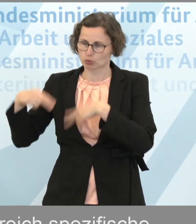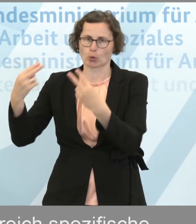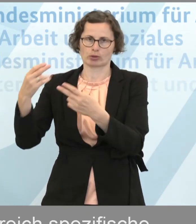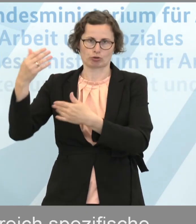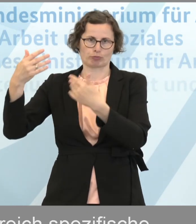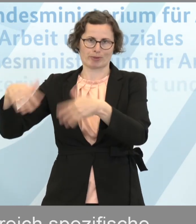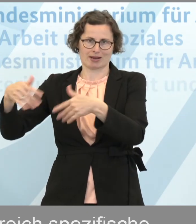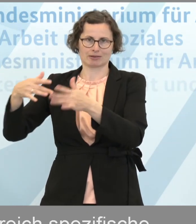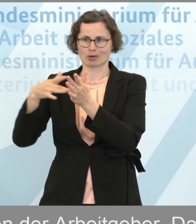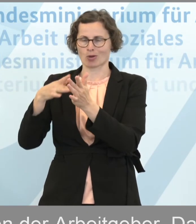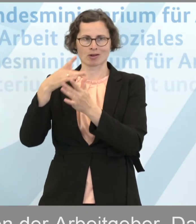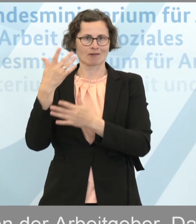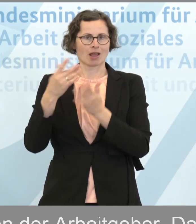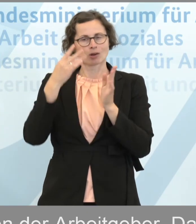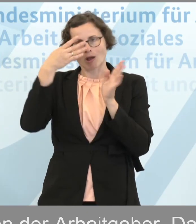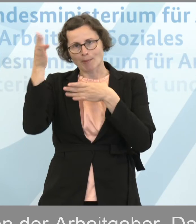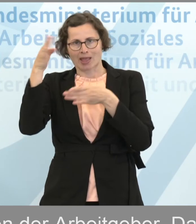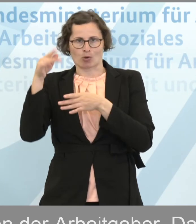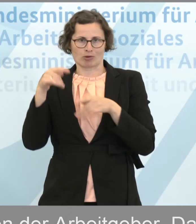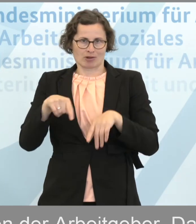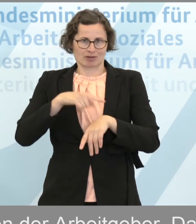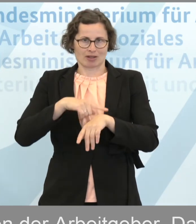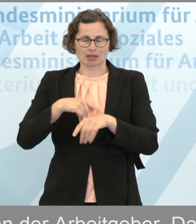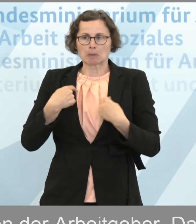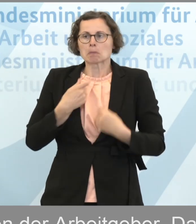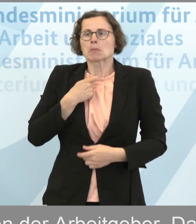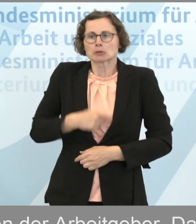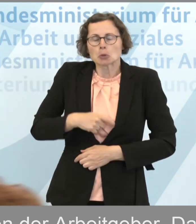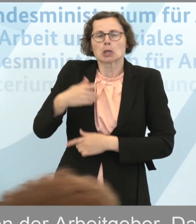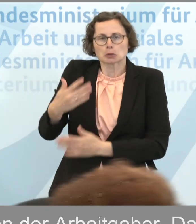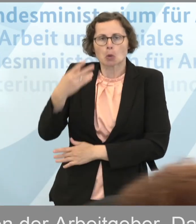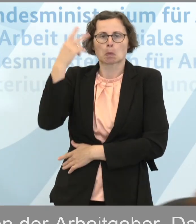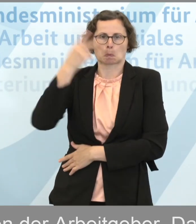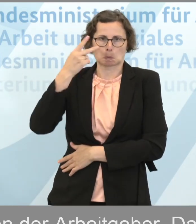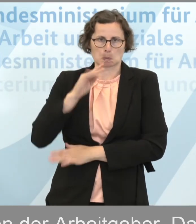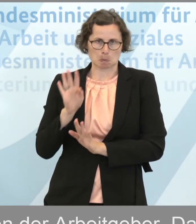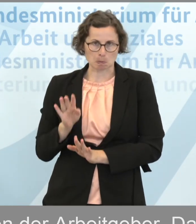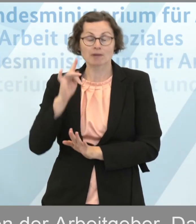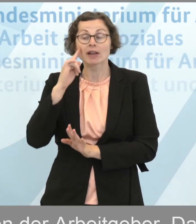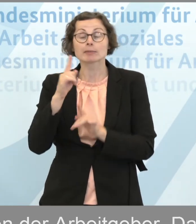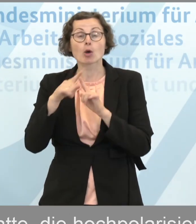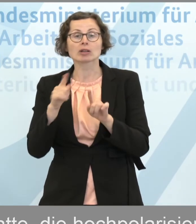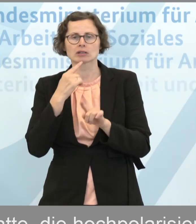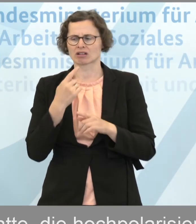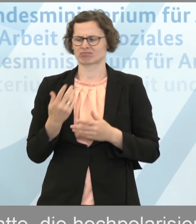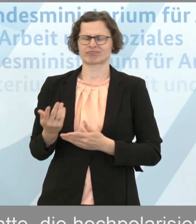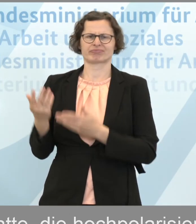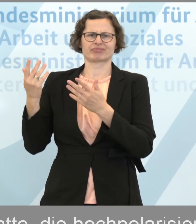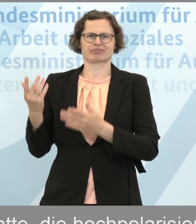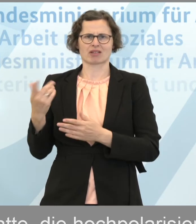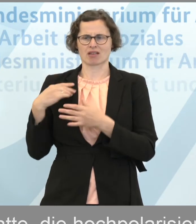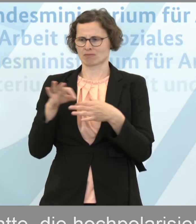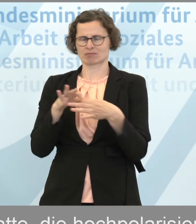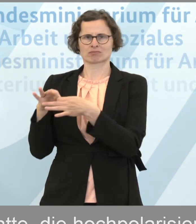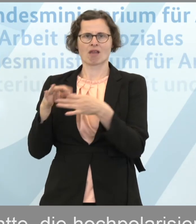solchen Zeiten würde das auch erbaulich sein. Und ich kann das persönlich auch verstehen. Es gibt andere, die sagen, wie ist das in der Relation zu anderen